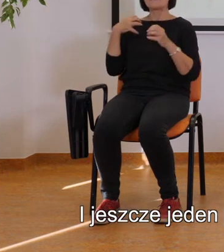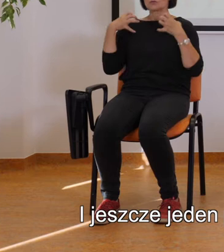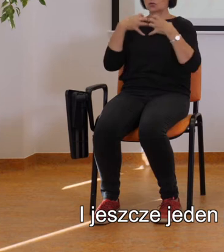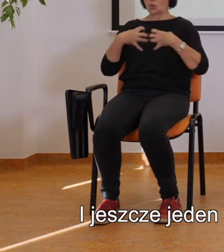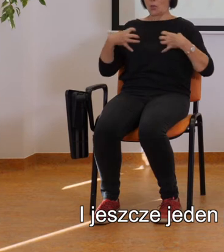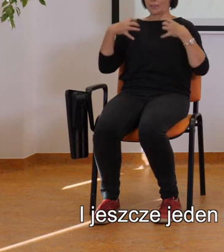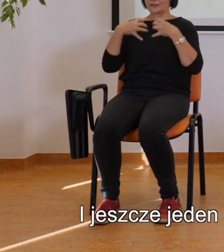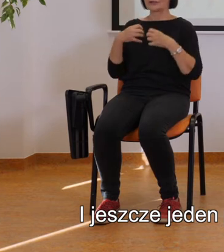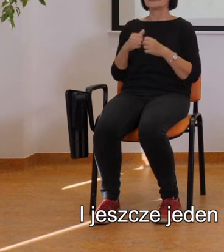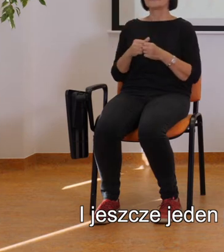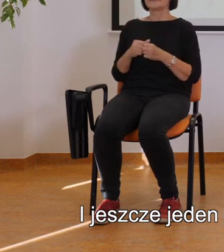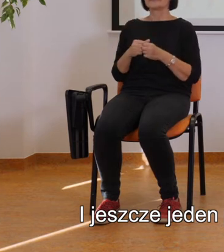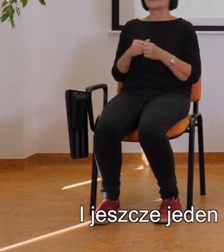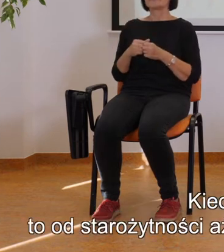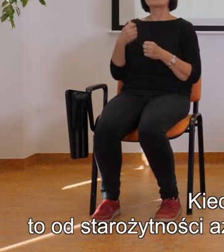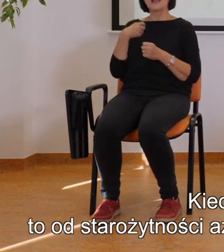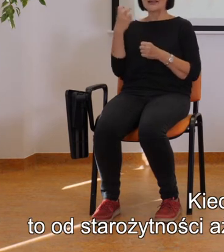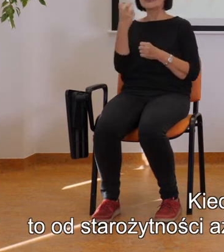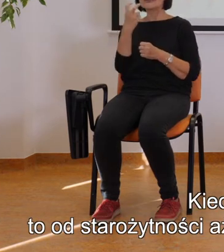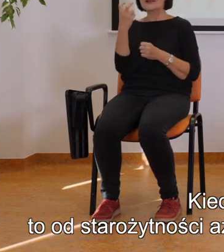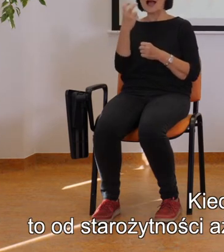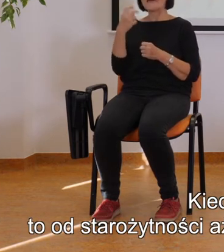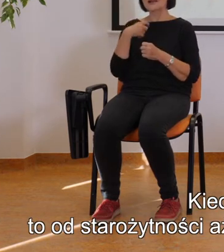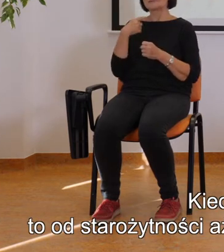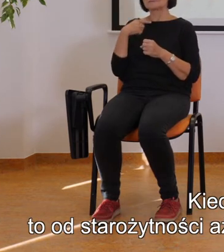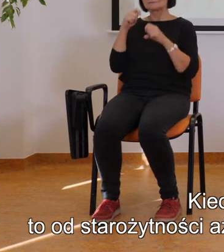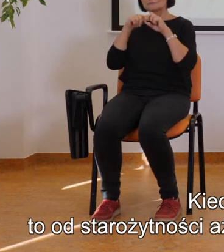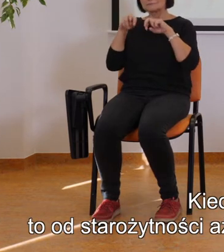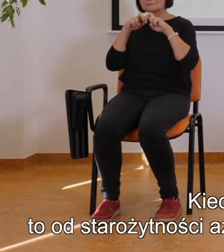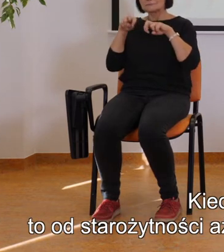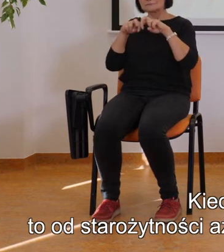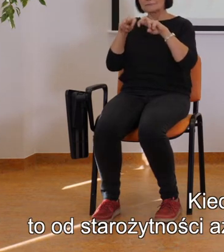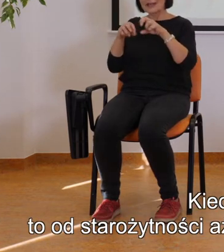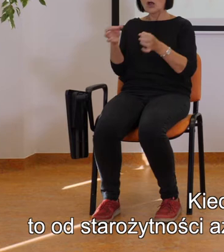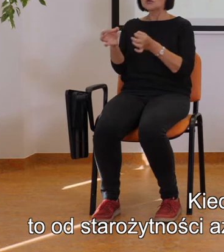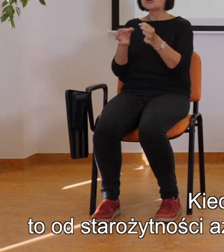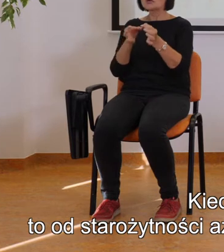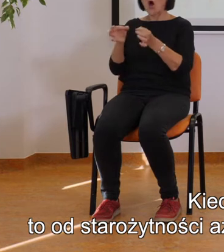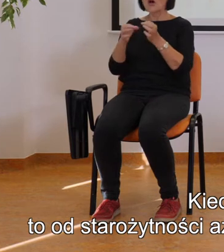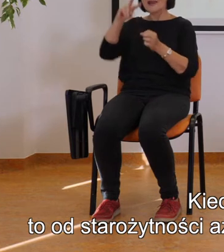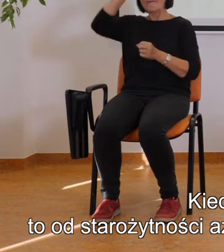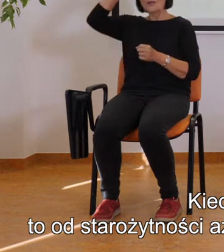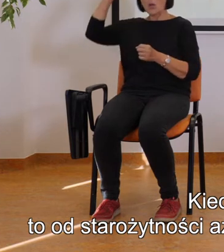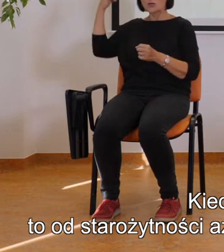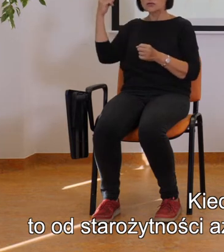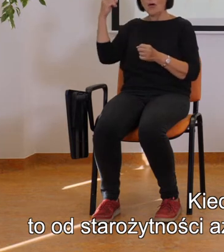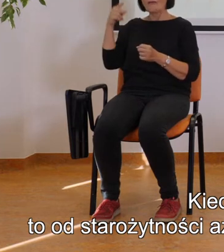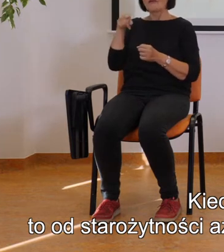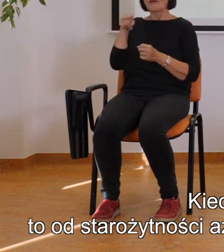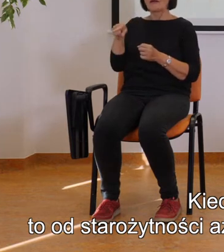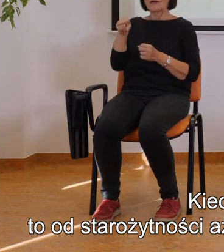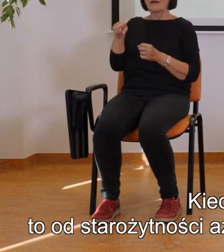osobiście jest interesujący. Kiedy prześledzimy sobie historię filozofii, to